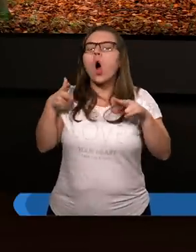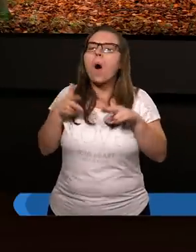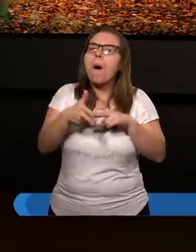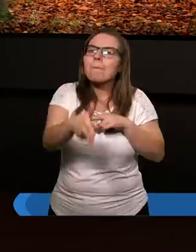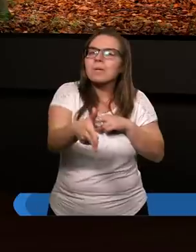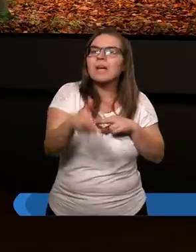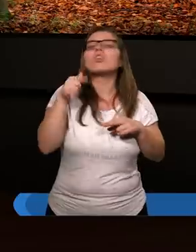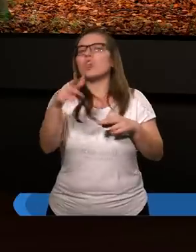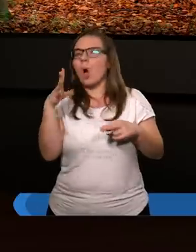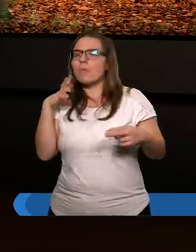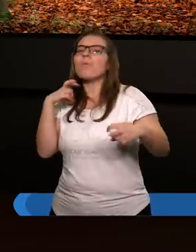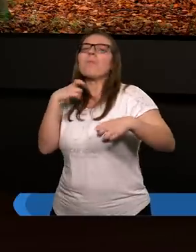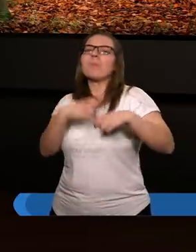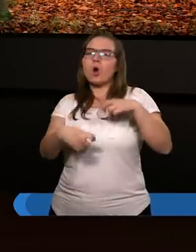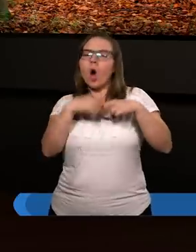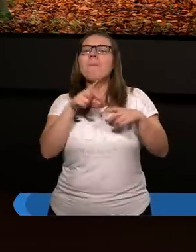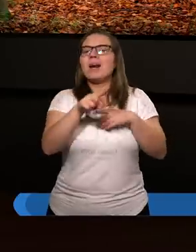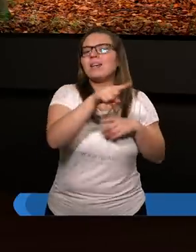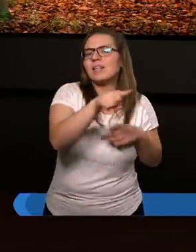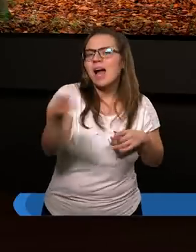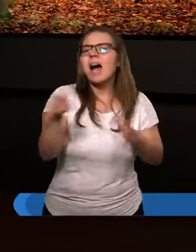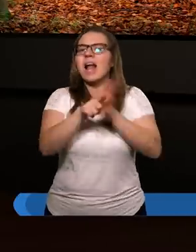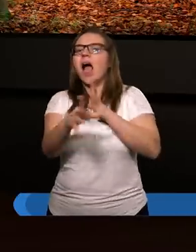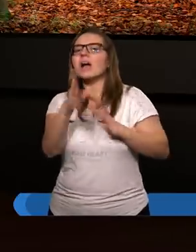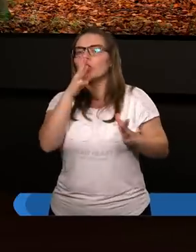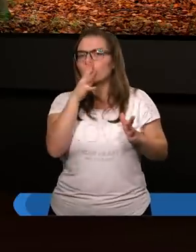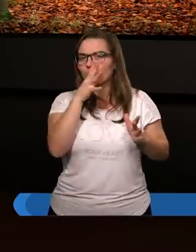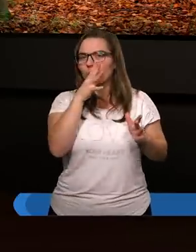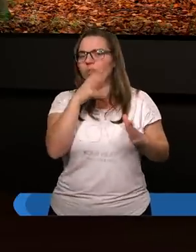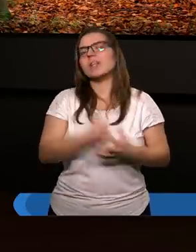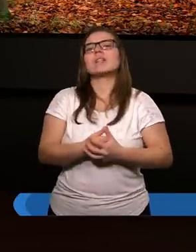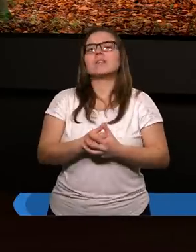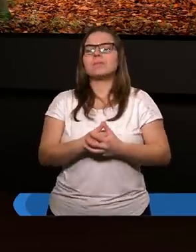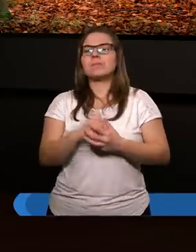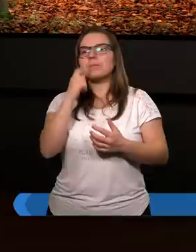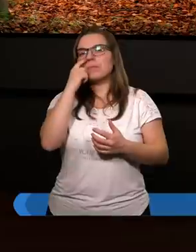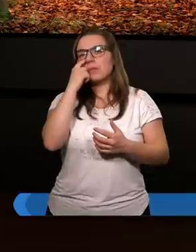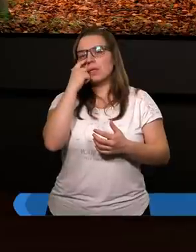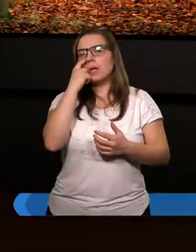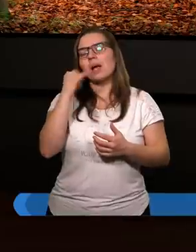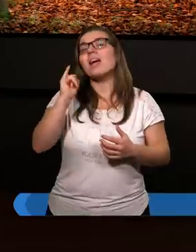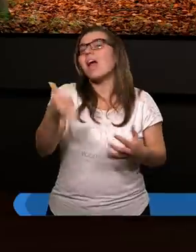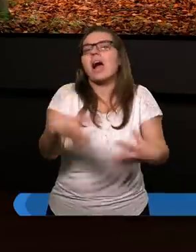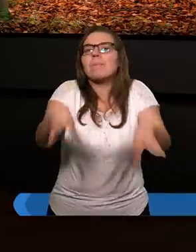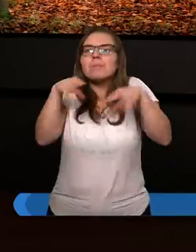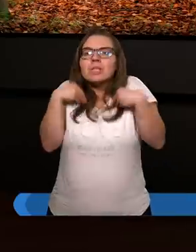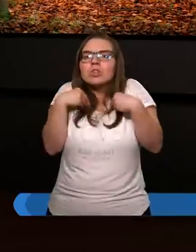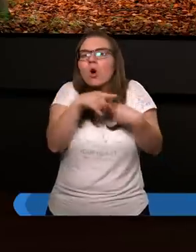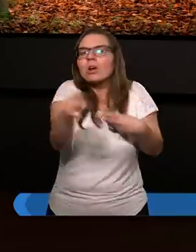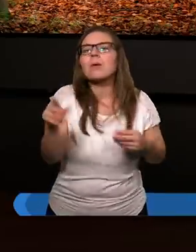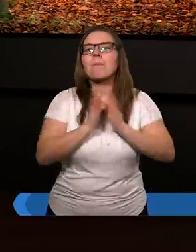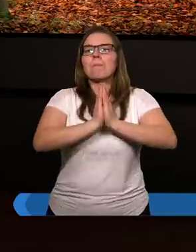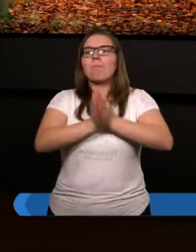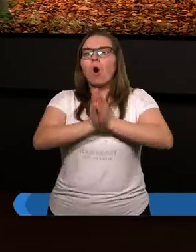to był problem dla nich, dla Żydów. Jak przyjąć teraz tych pogan?